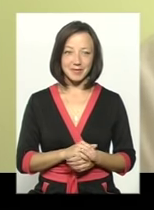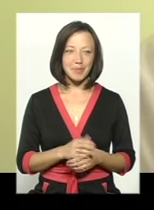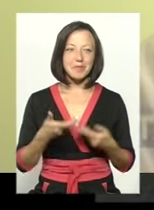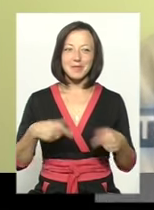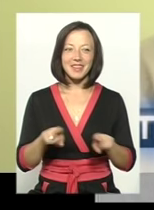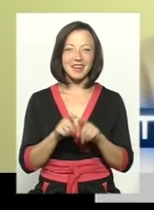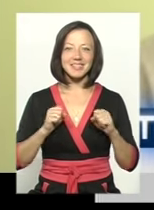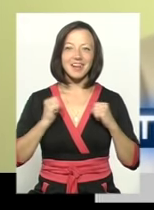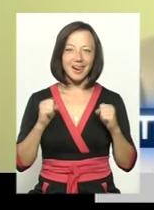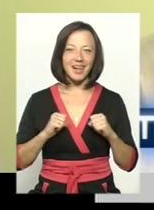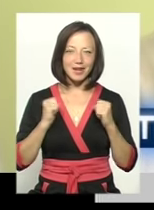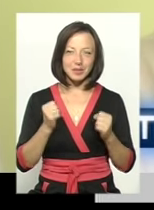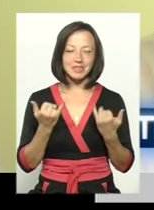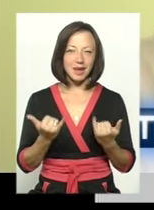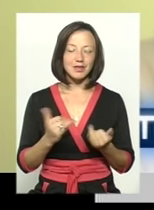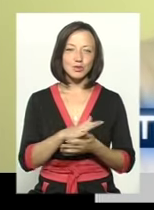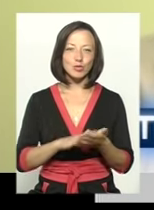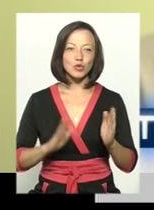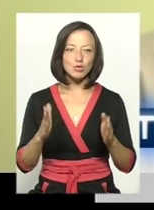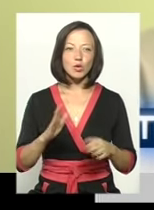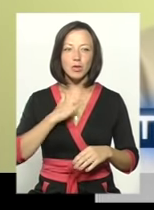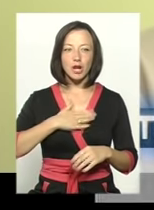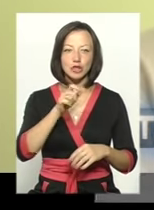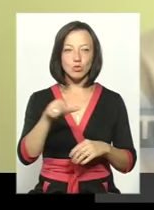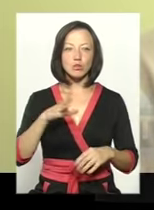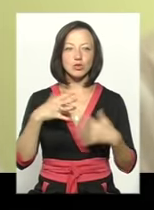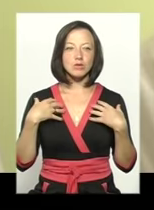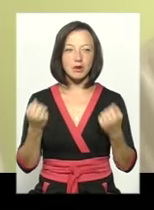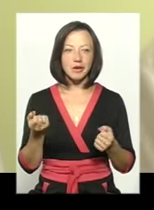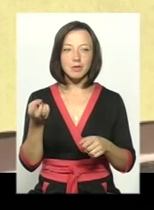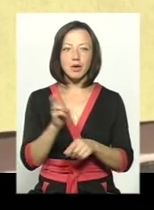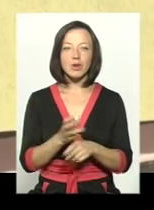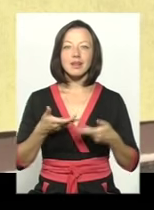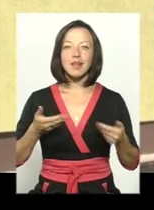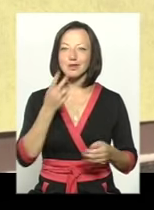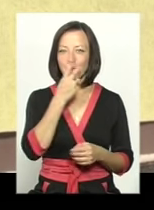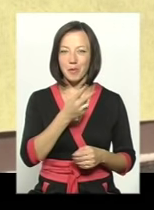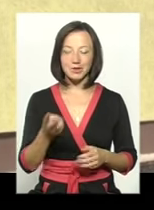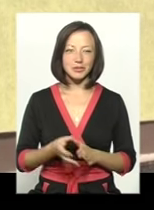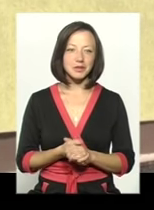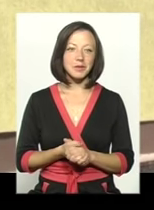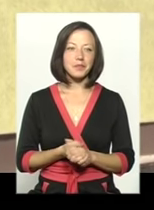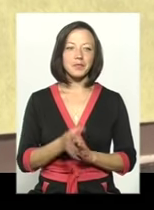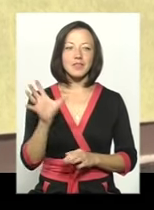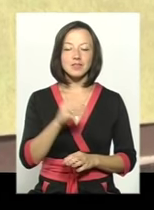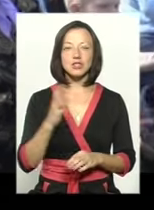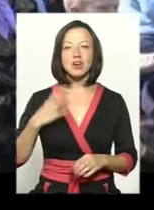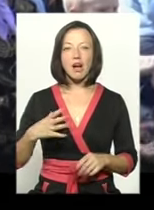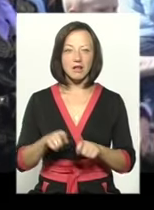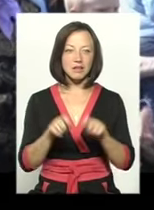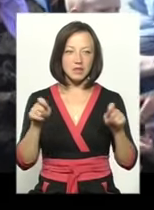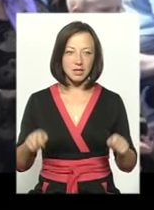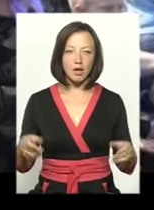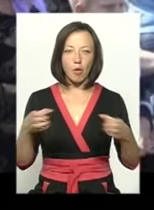старалися завжди, стараємось, і будемо старатися, щоб наші люди були здорові, щоб приходили нас побачити. Усі чекали на її відкриття, а громади